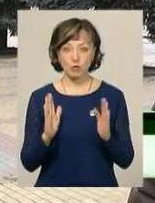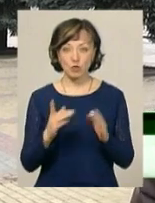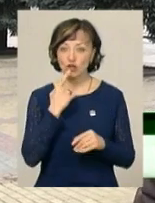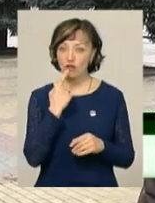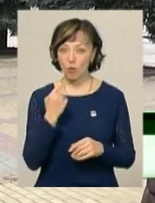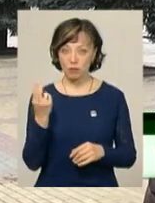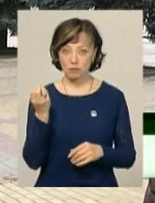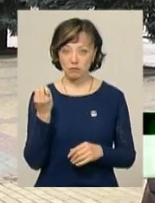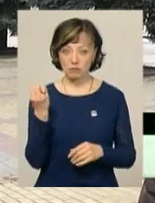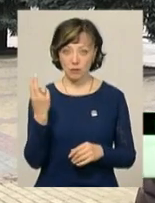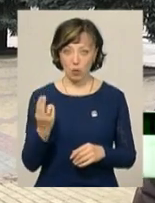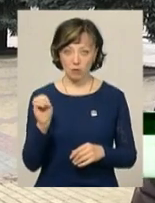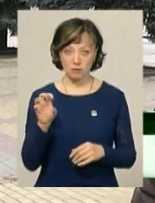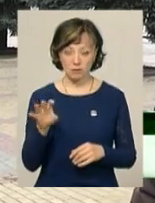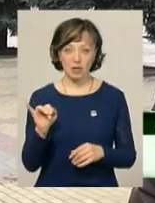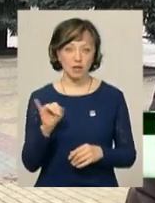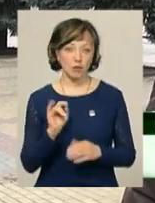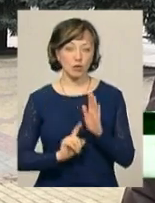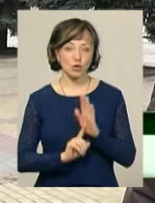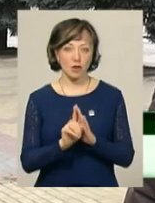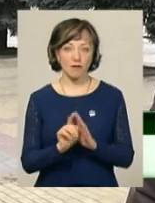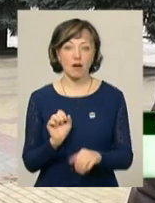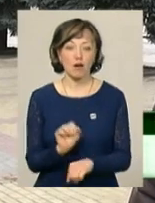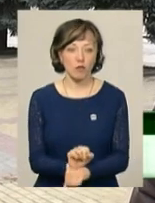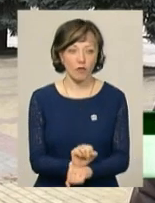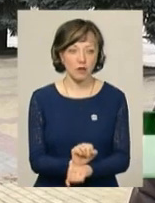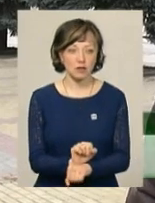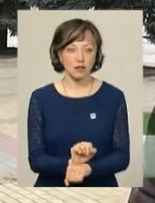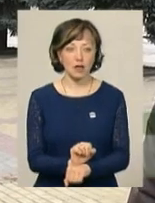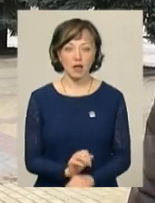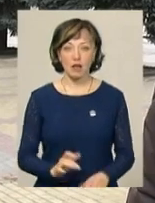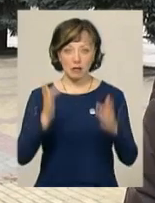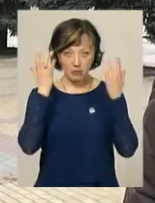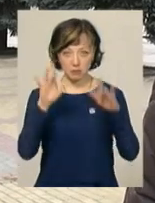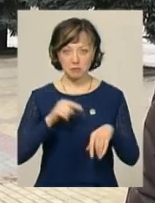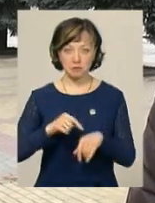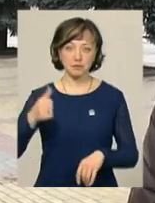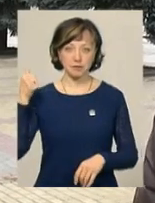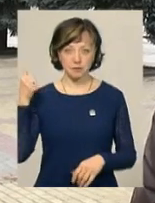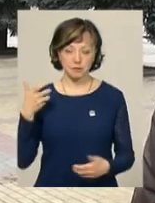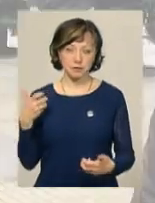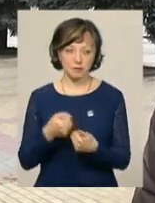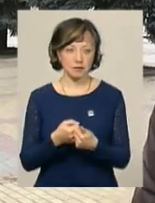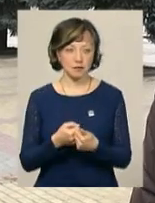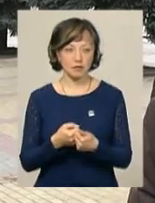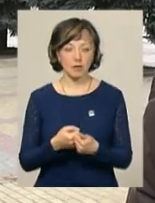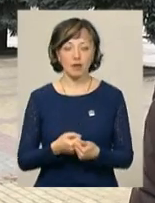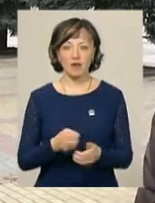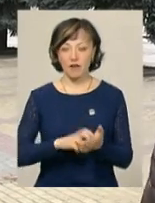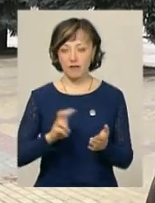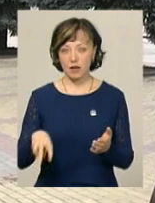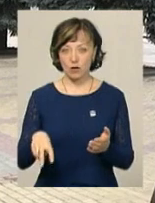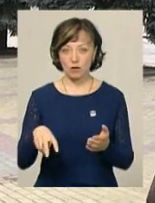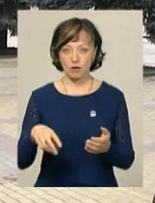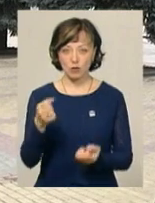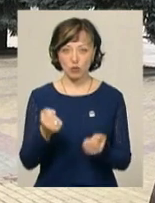на червоний колір і відповідно почав гальмувати. Несподівано відчув, що ззаді удар вийшов з машини